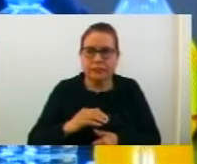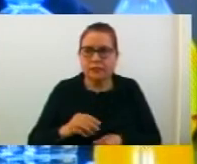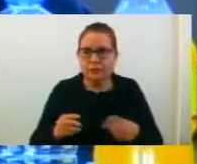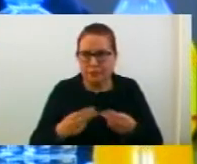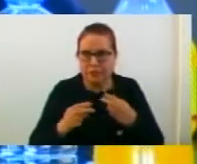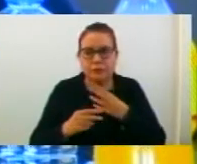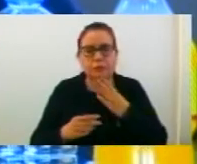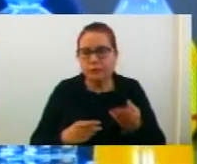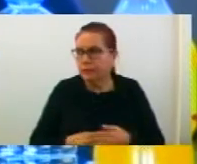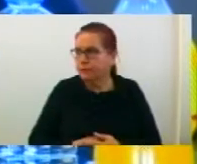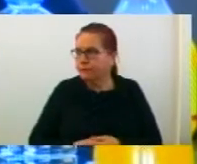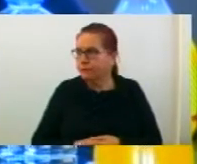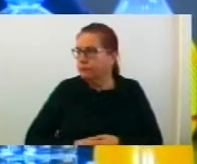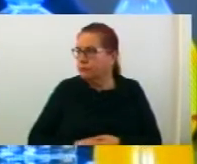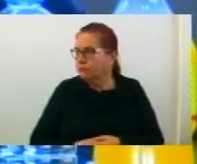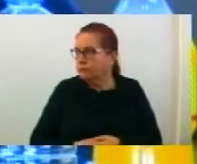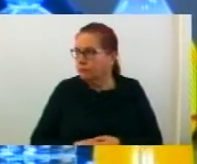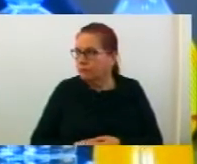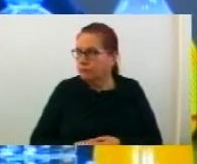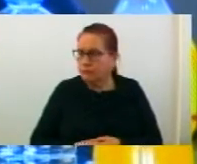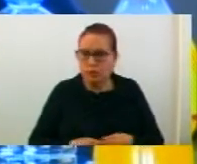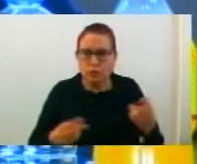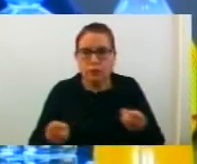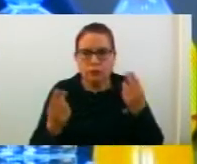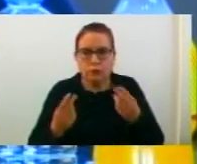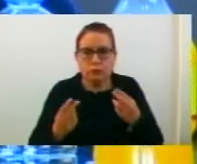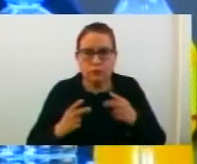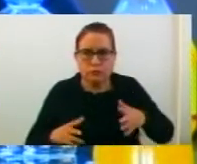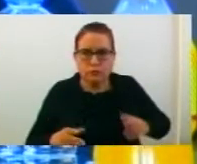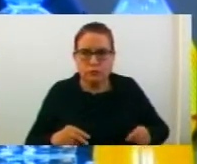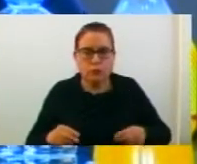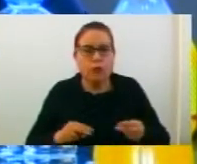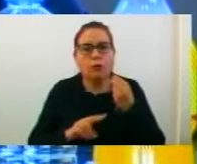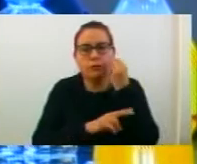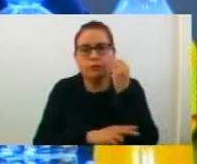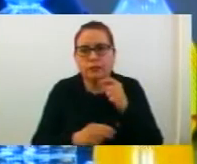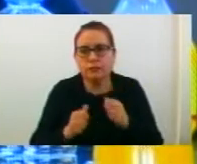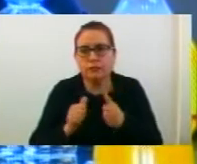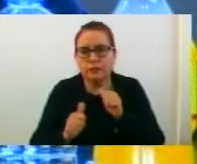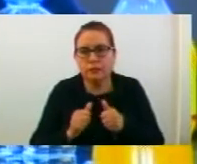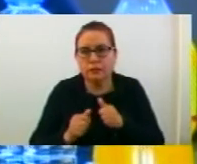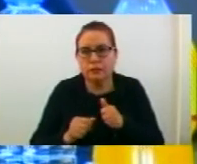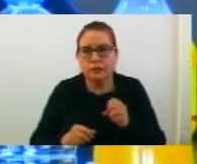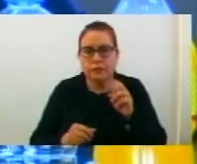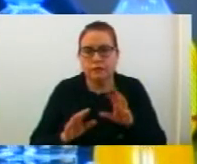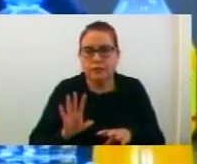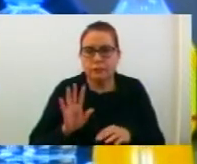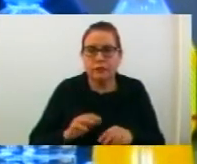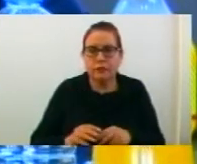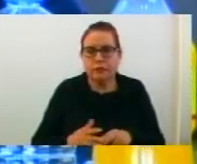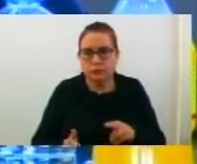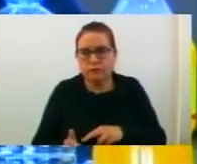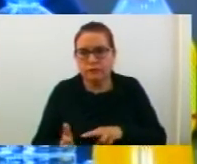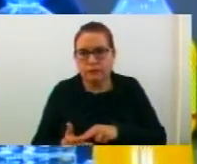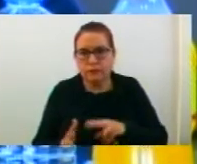Благодарам на секој случај. Комисията за култура, образование и спорт на седницата што се одржена 23.2.2018